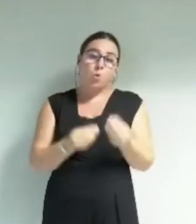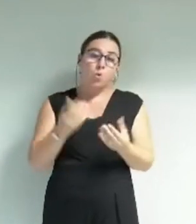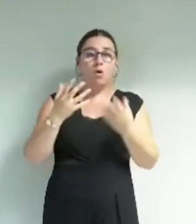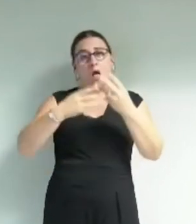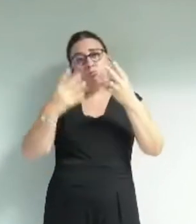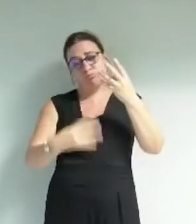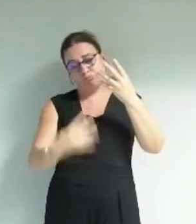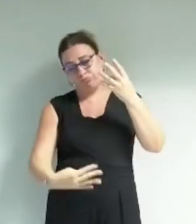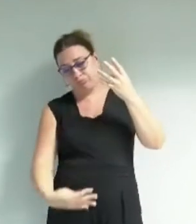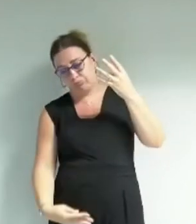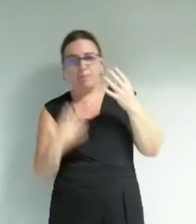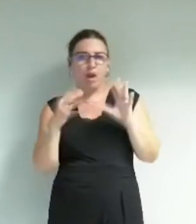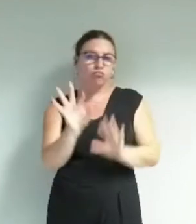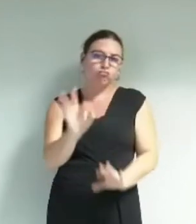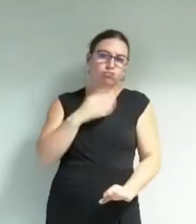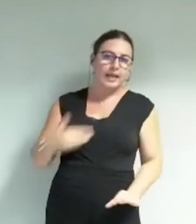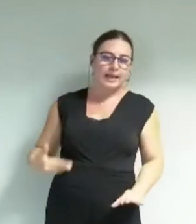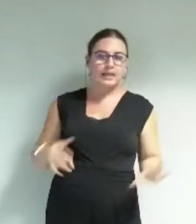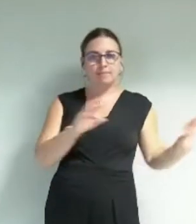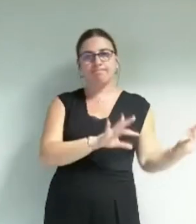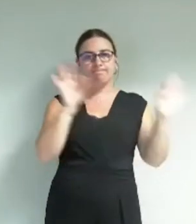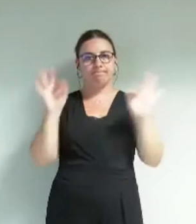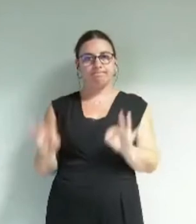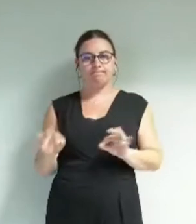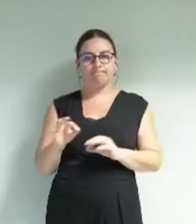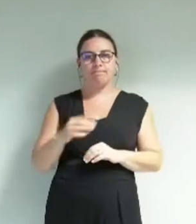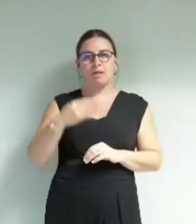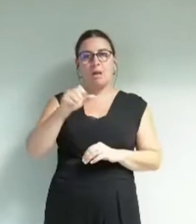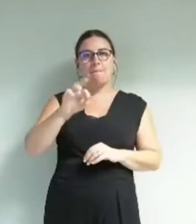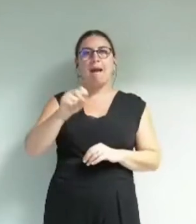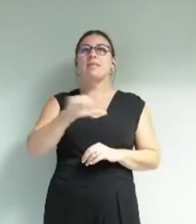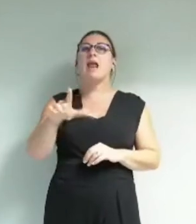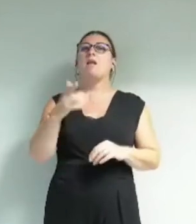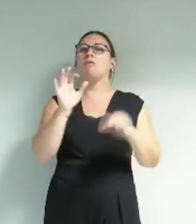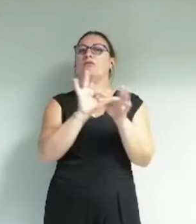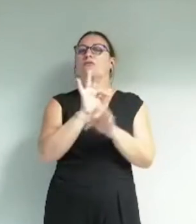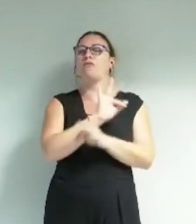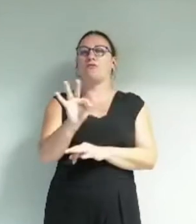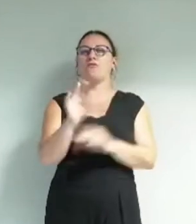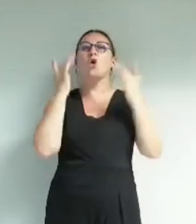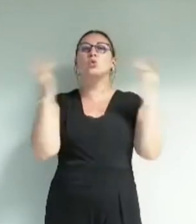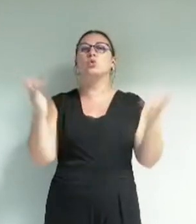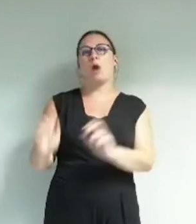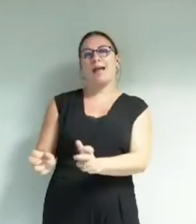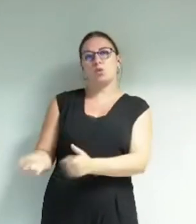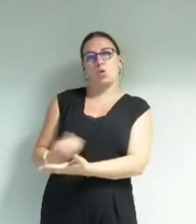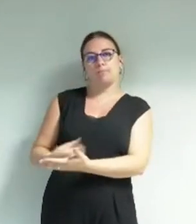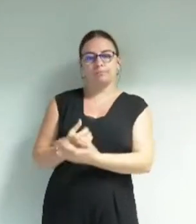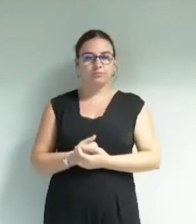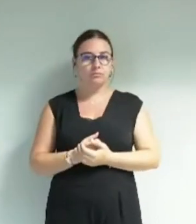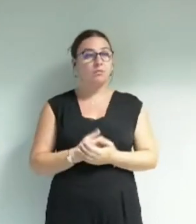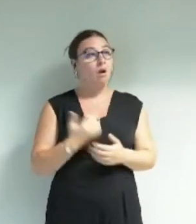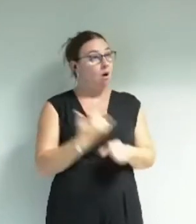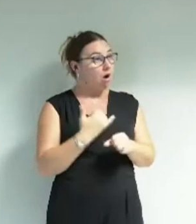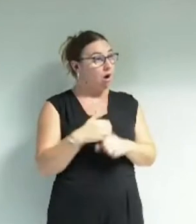en aurait encore pas mal d'autres à citer Frédéric Martel sur France Culture Ainsi les Verts